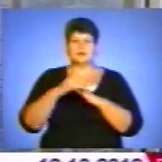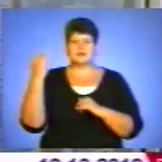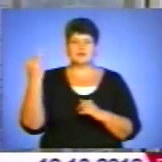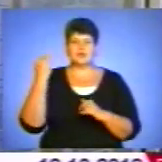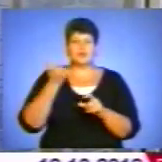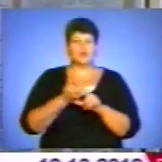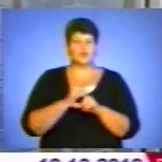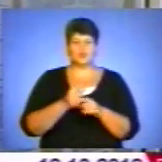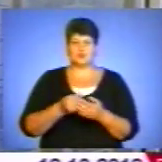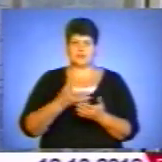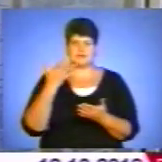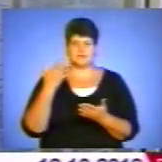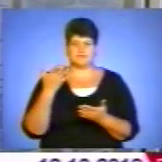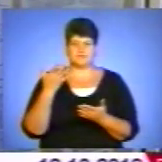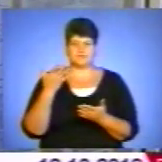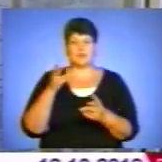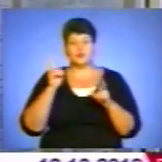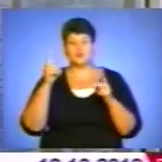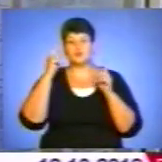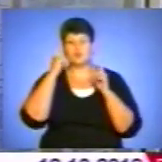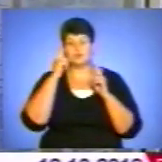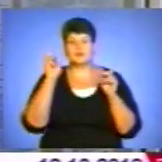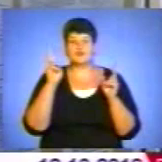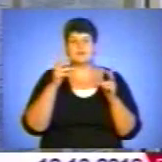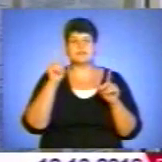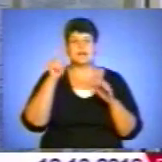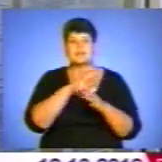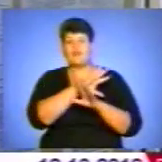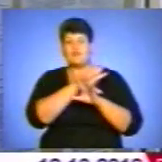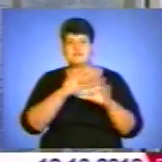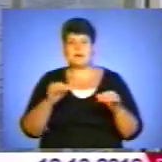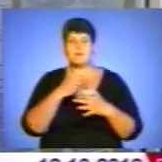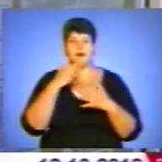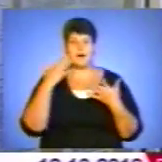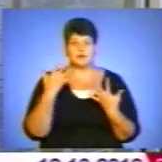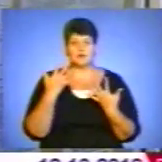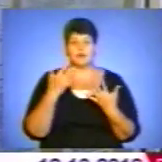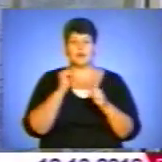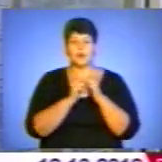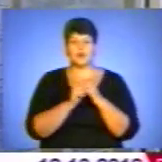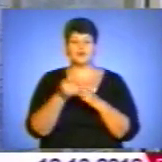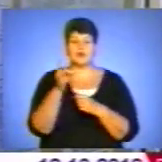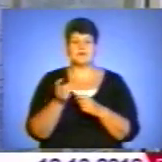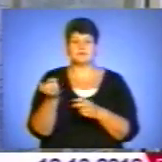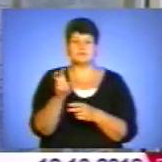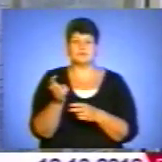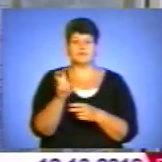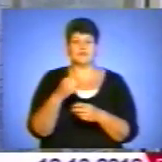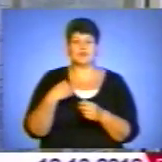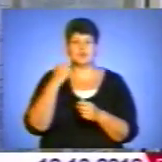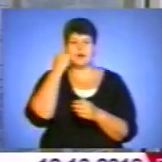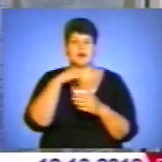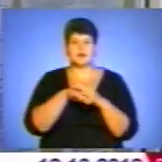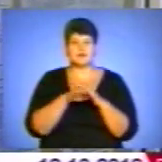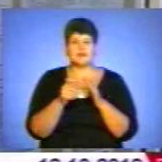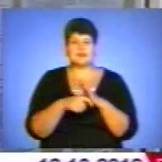дуже цінні. І хтось думає, що, можливо, він знає все або багато. Але кожного разу, відвідуючи саме наш архів, я особисто